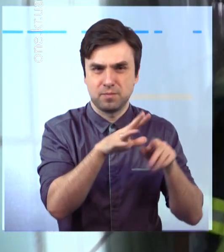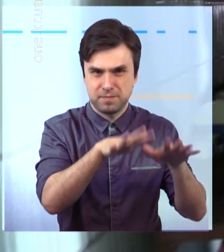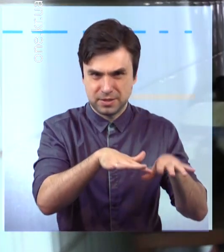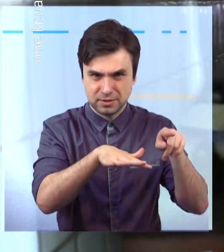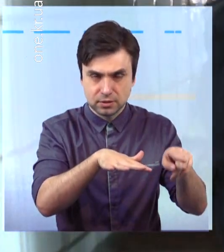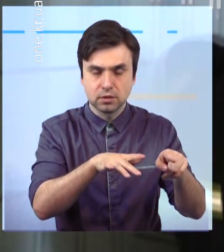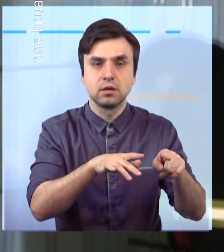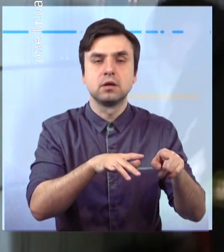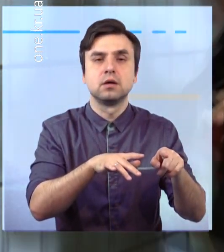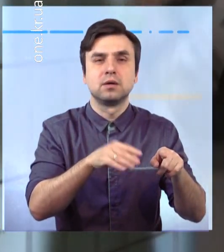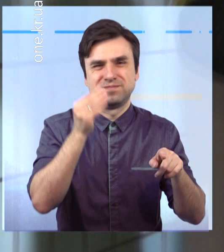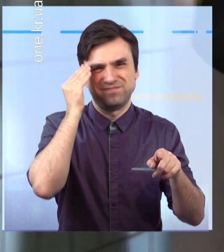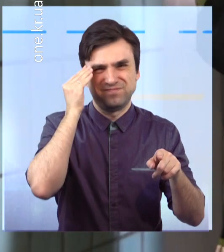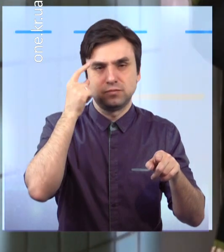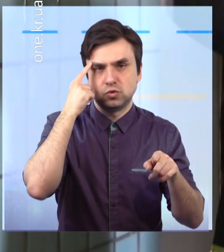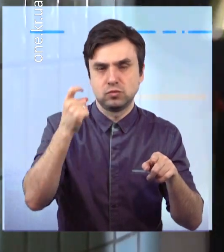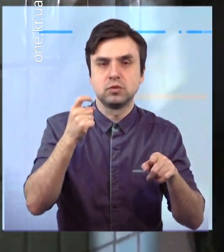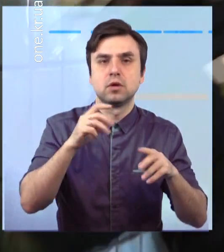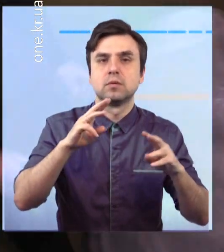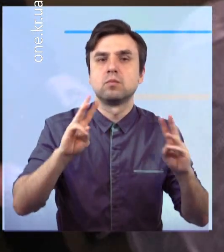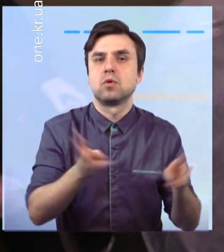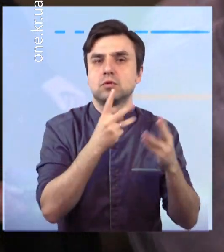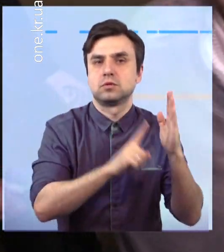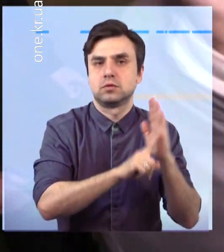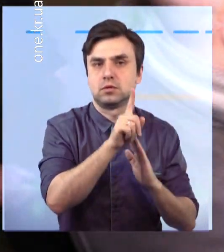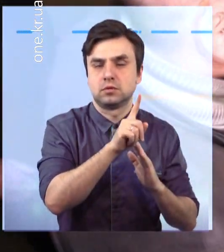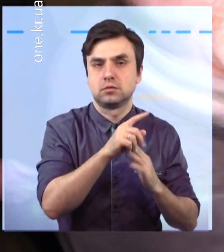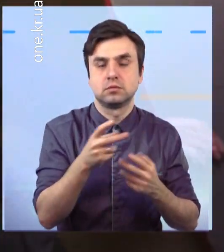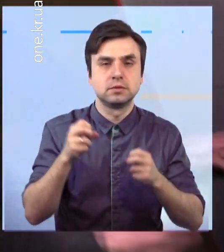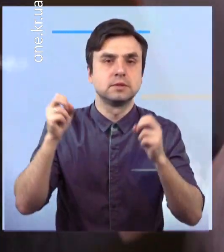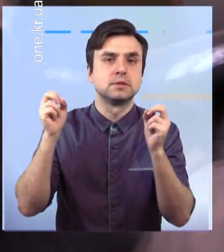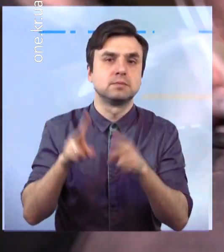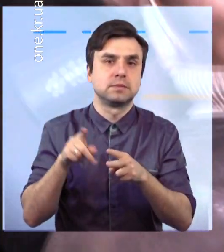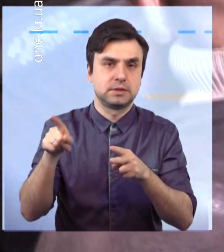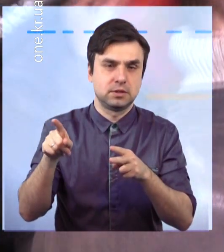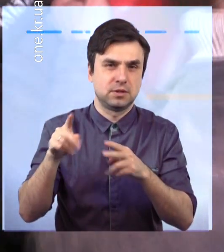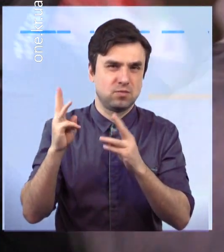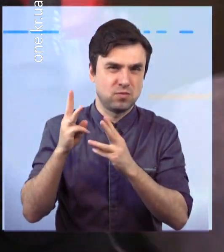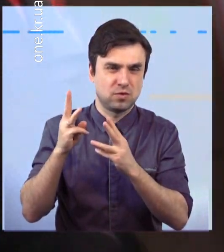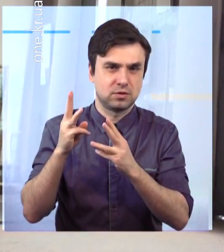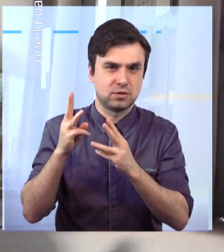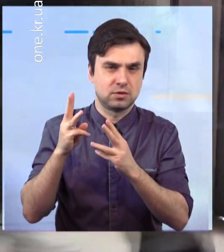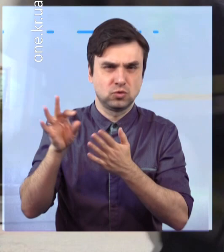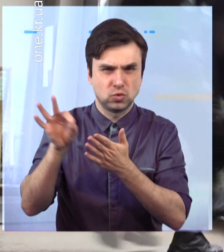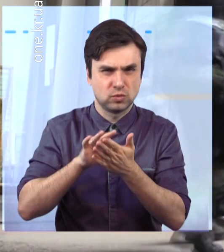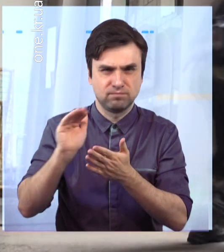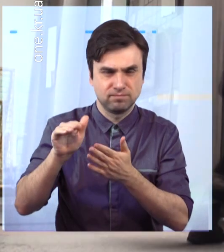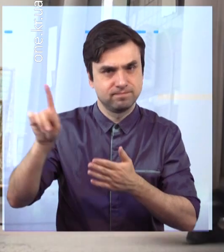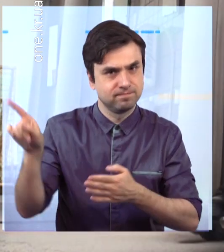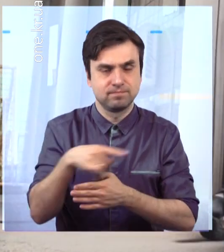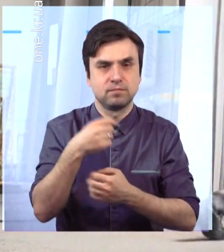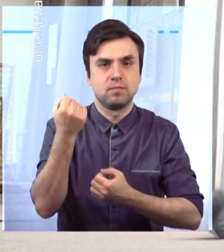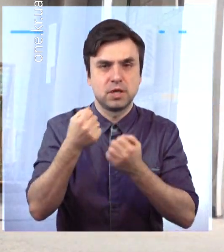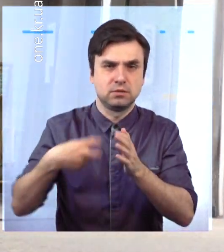ситуацію на підприємстві мобілізується добровільна пожежна дружина. До приїзду ДСНСників евакуюють персонал, а за допомогою вогнегасників